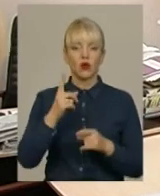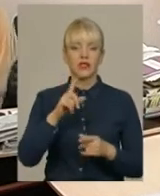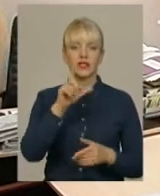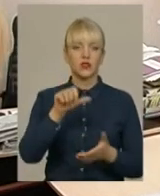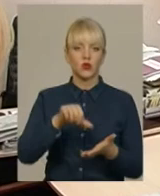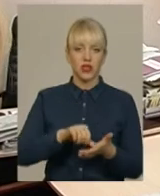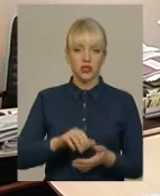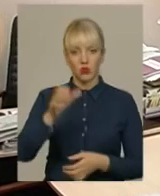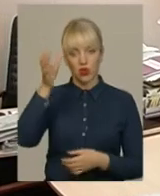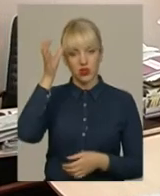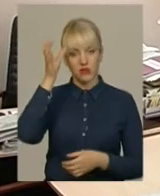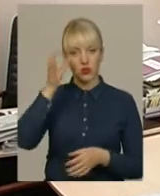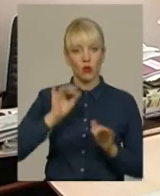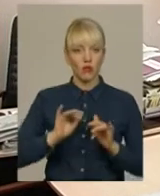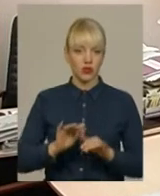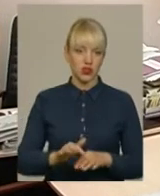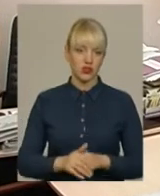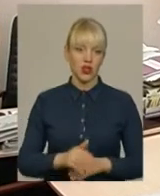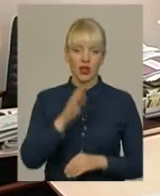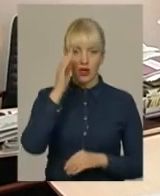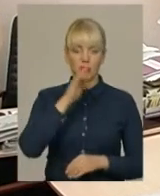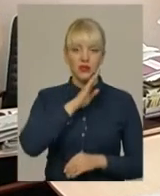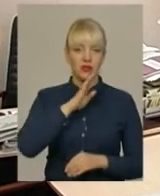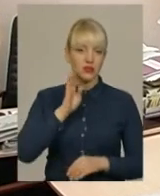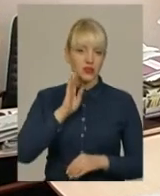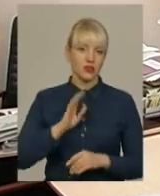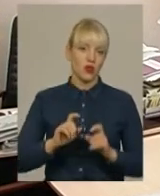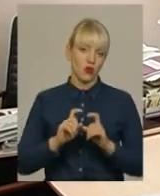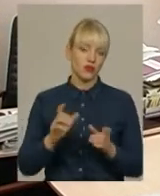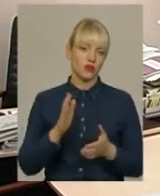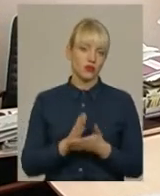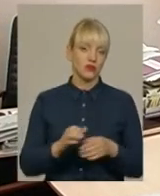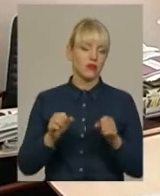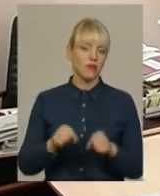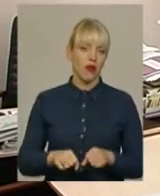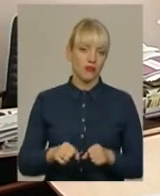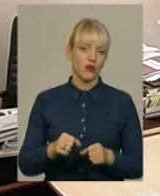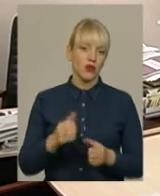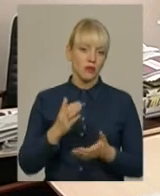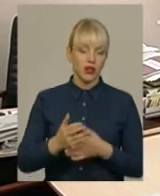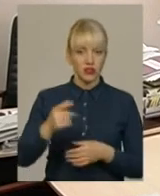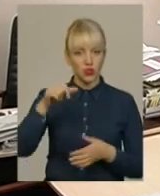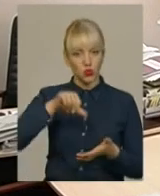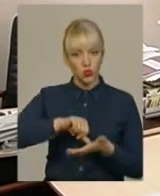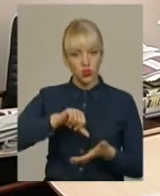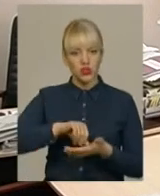учасників освітнього процесу. Батьківські органи мають право брати участь в